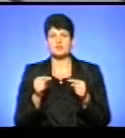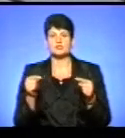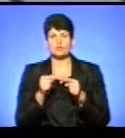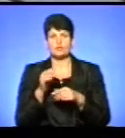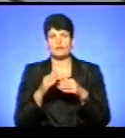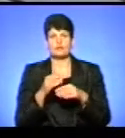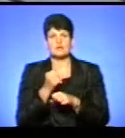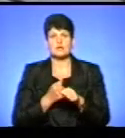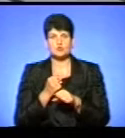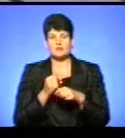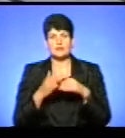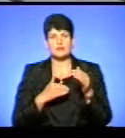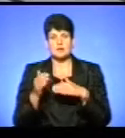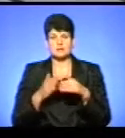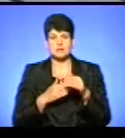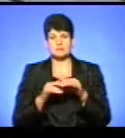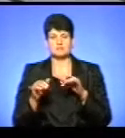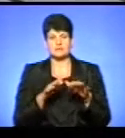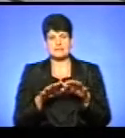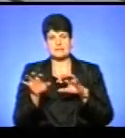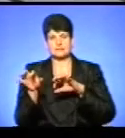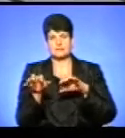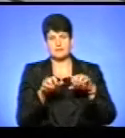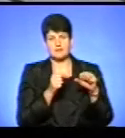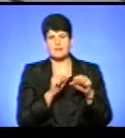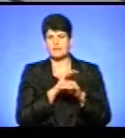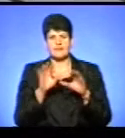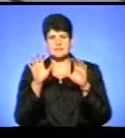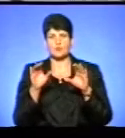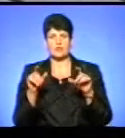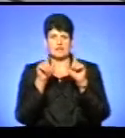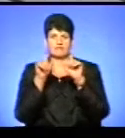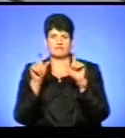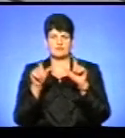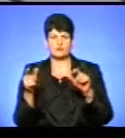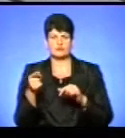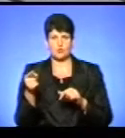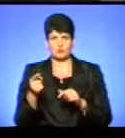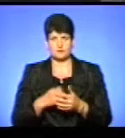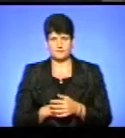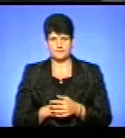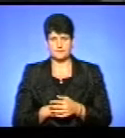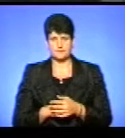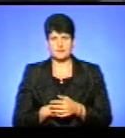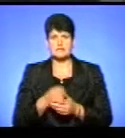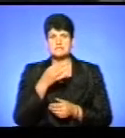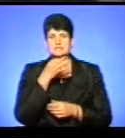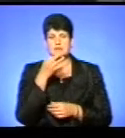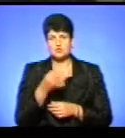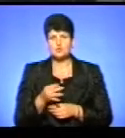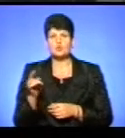механізм по демонтуванню мафів, незаконних рекламних вивісок у місті Тернопіль вже пройдено? Перед разом скажу, що